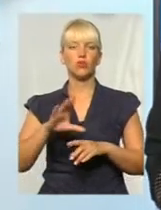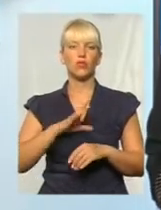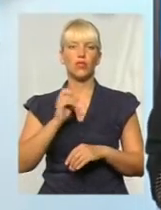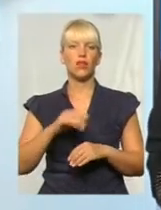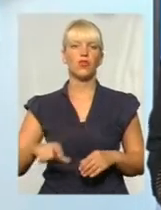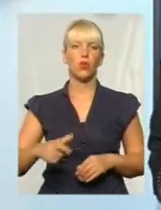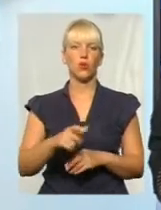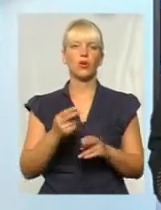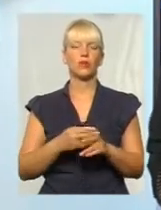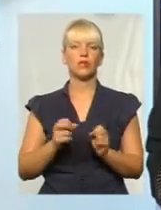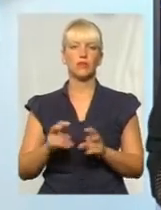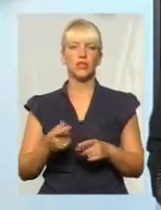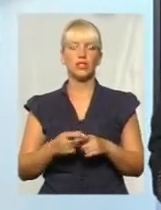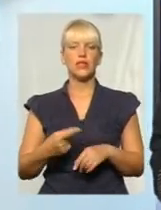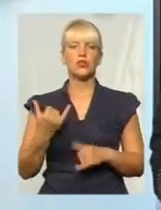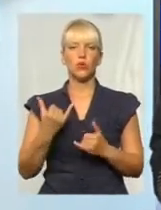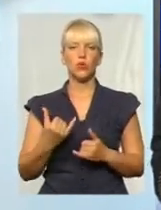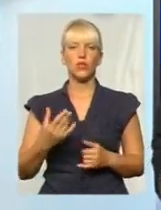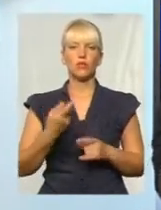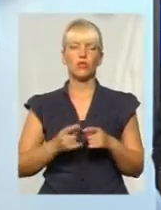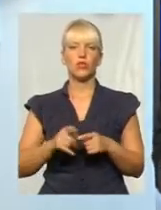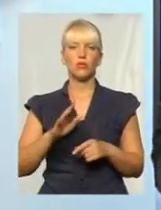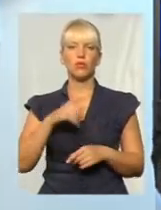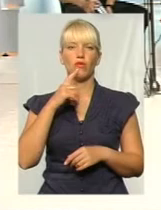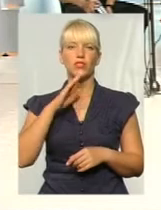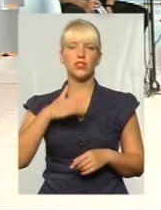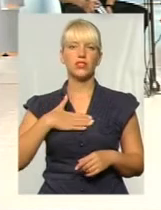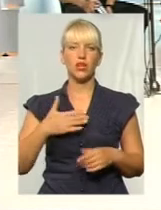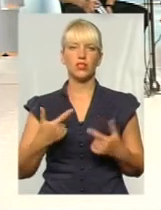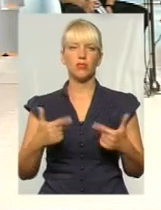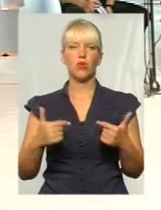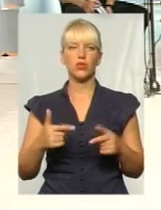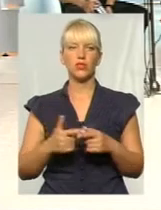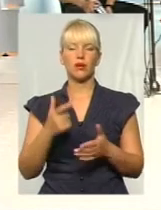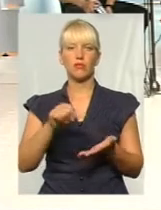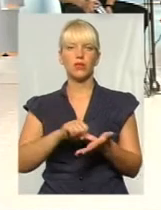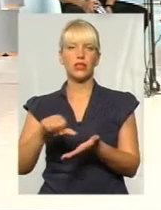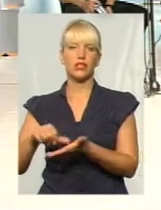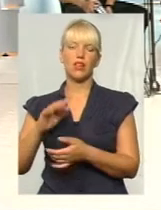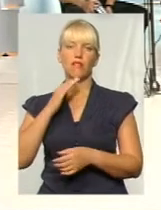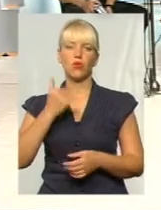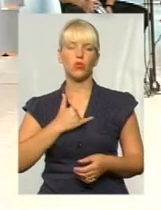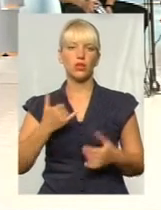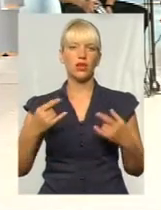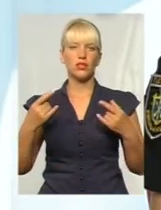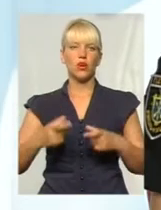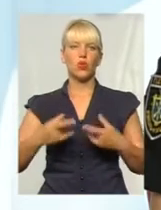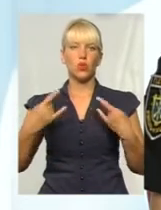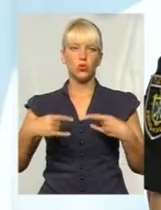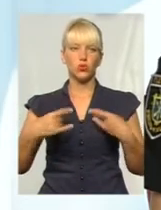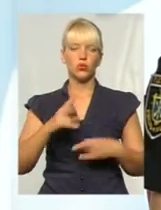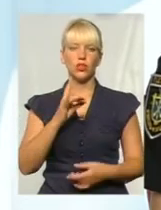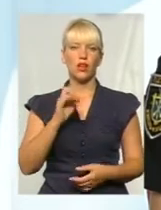безпечніше. І сьогодні про це ми будемо говорити з нашими гостями. Я вам їх представлю. У нас у студії сьогодні Віталій Крамар,